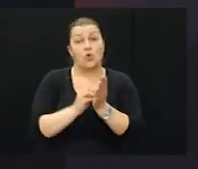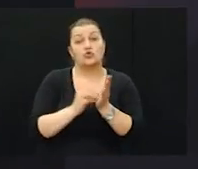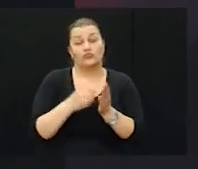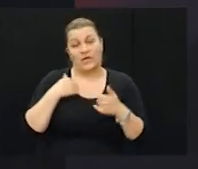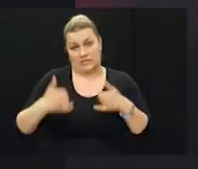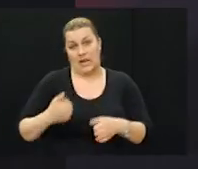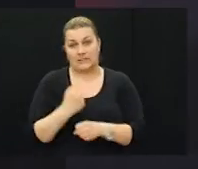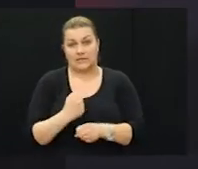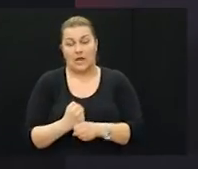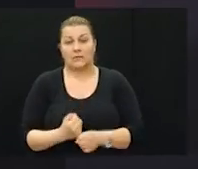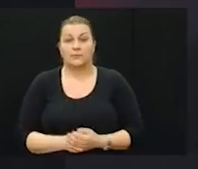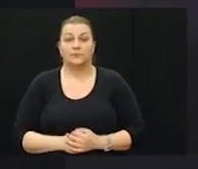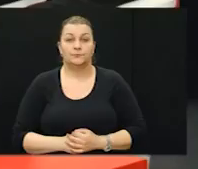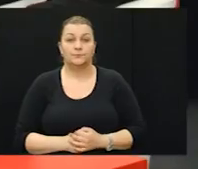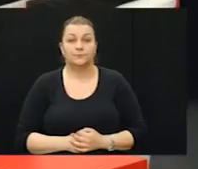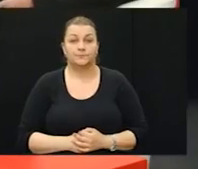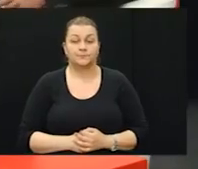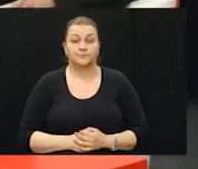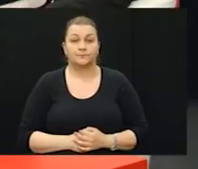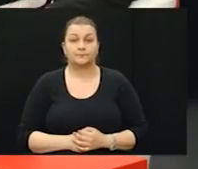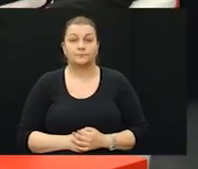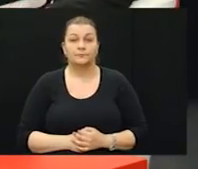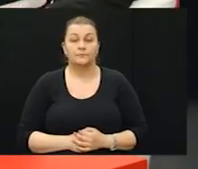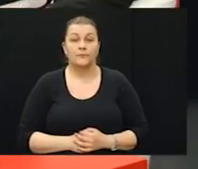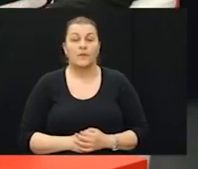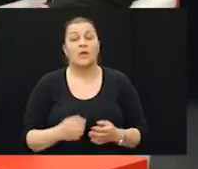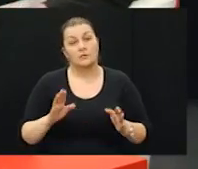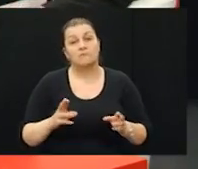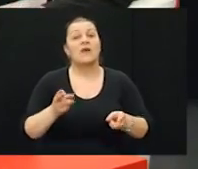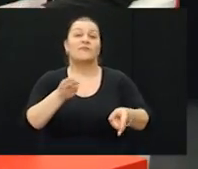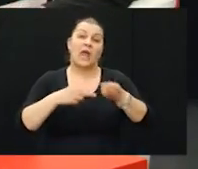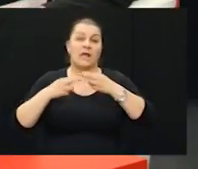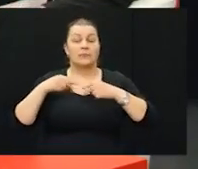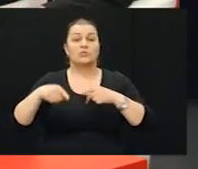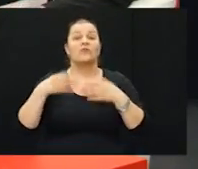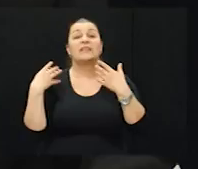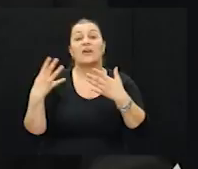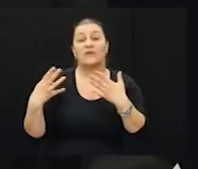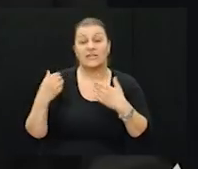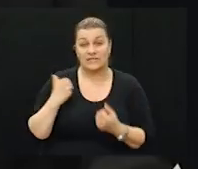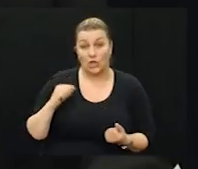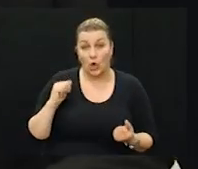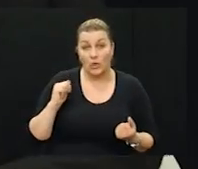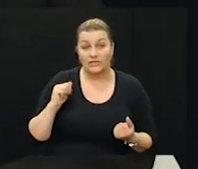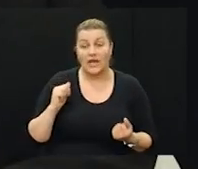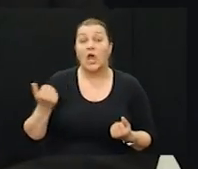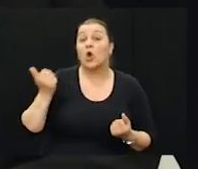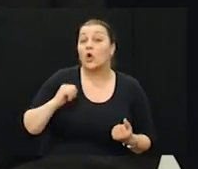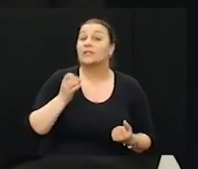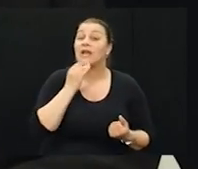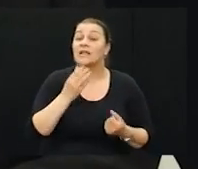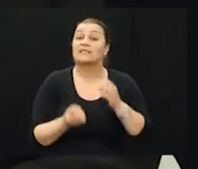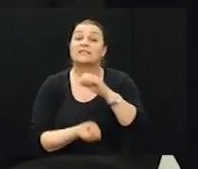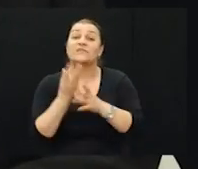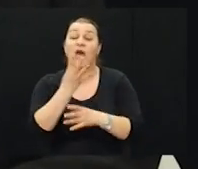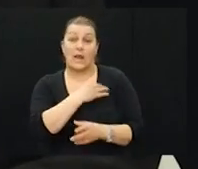časnik i danas. Da. Brigadiru vratimo se malo na te 90. godine godine